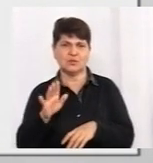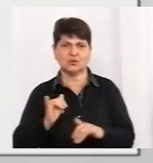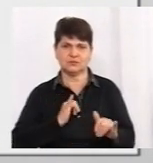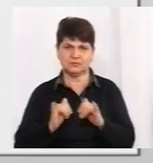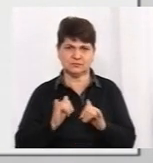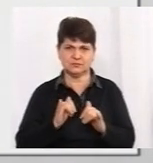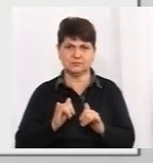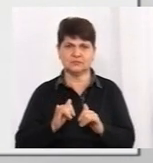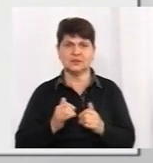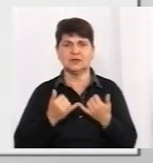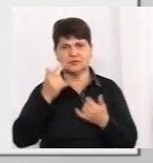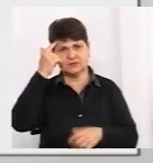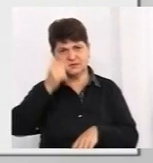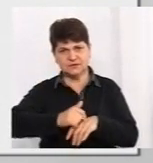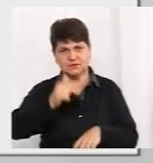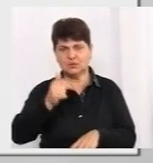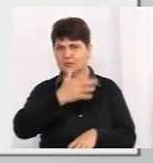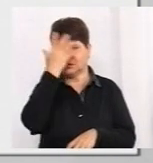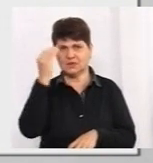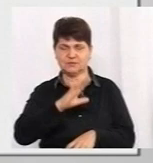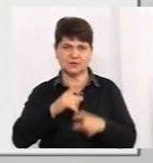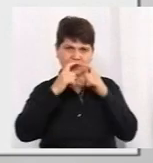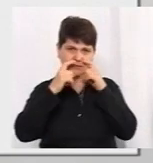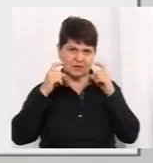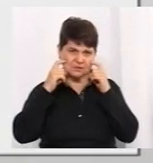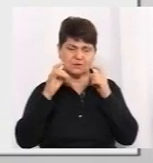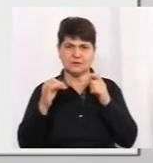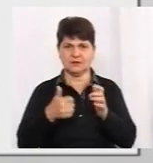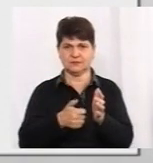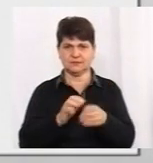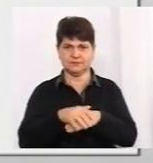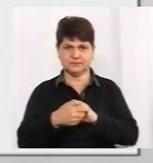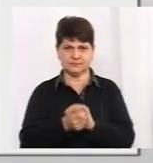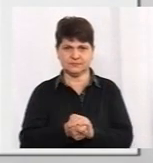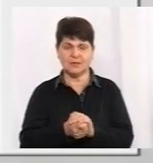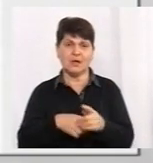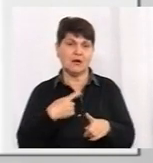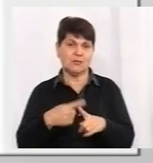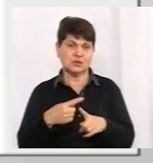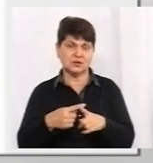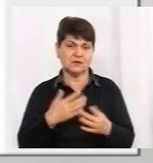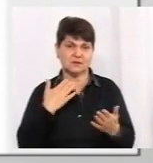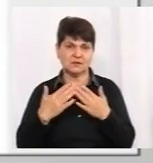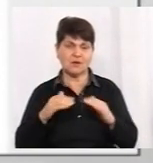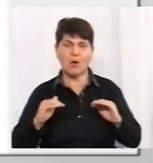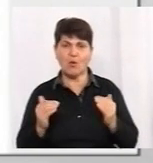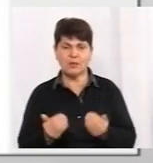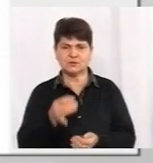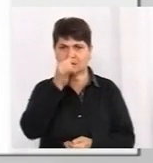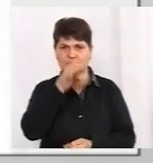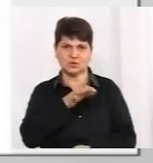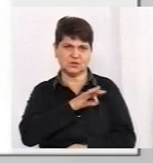свідомі і не забуватимуть про дистанцію, маску та антисептики. Позитивно ставлюсь, оскільки обмеження не можна